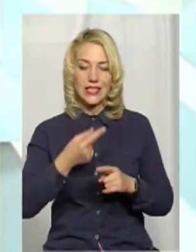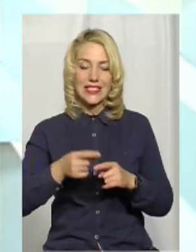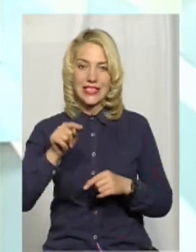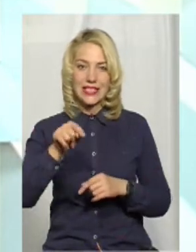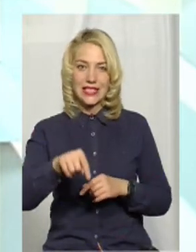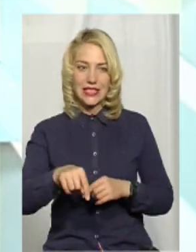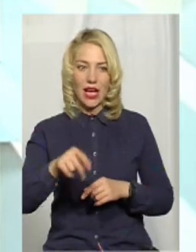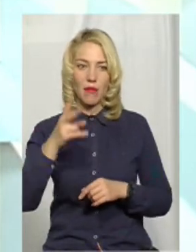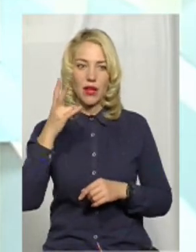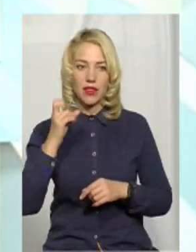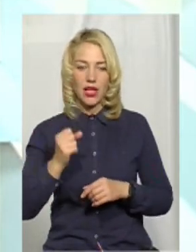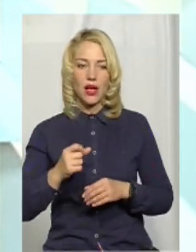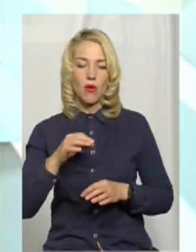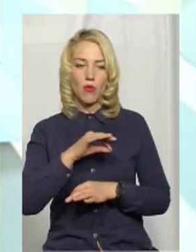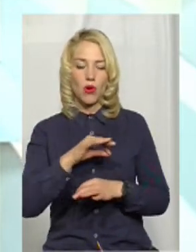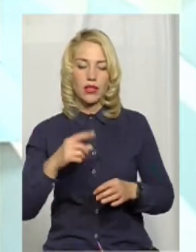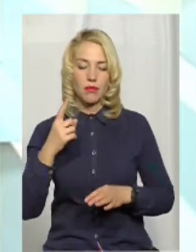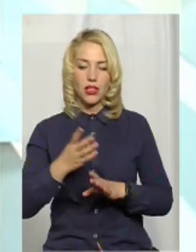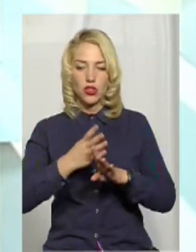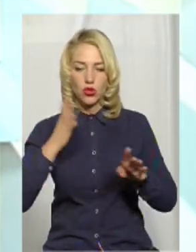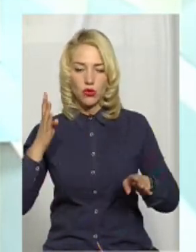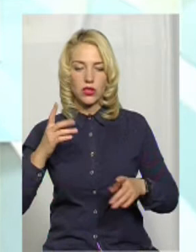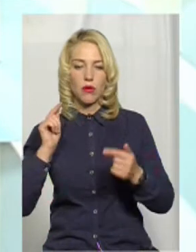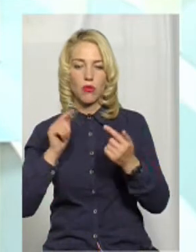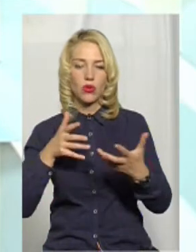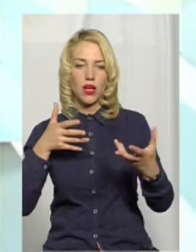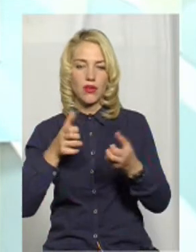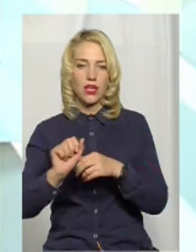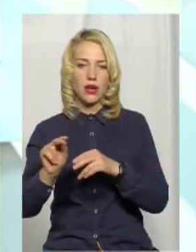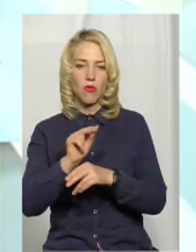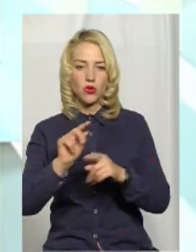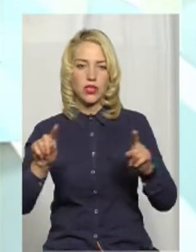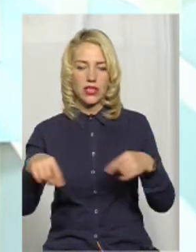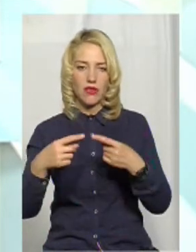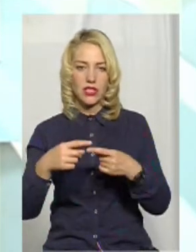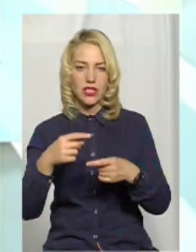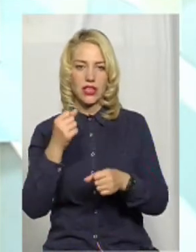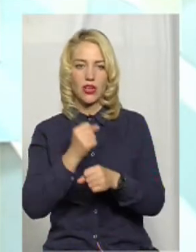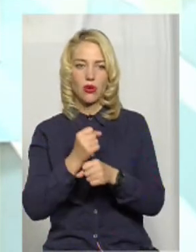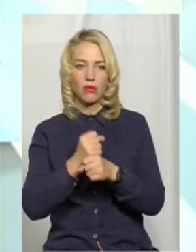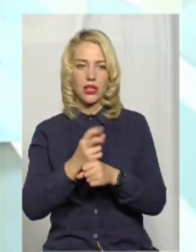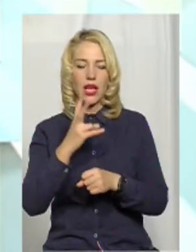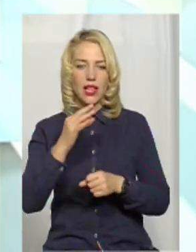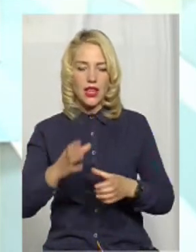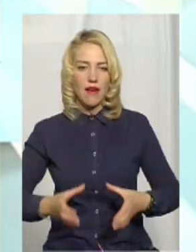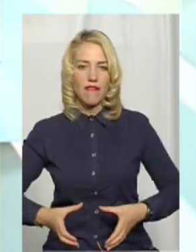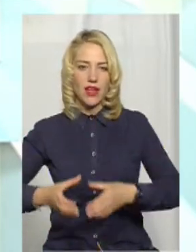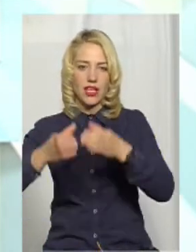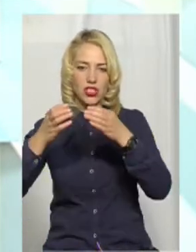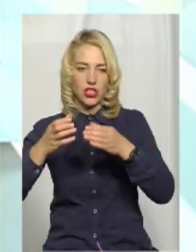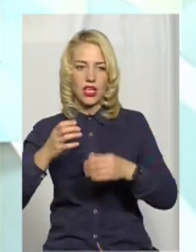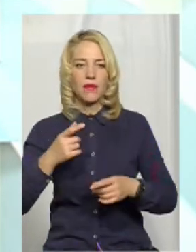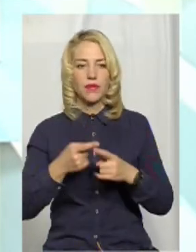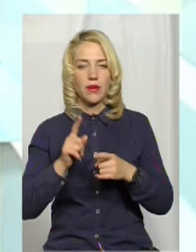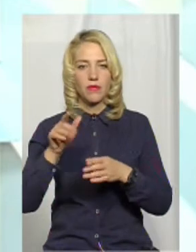на проект першочергових протиаварійних ремонтно-реставраційних робіт на Аріанській вежі каплиці виділено